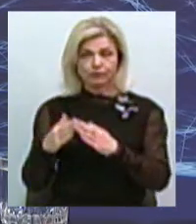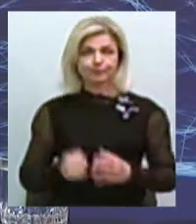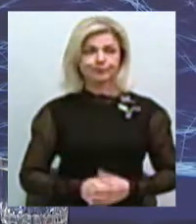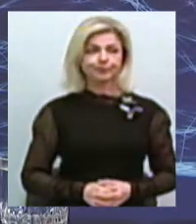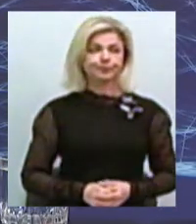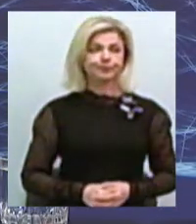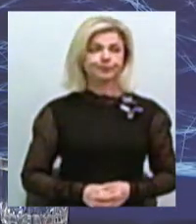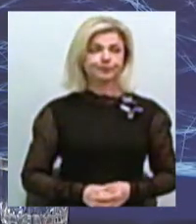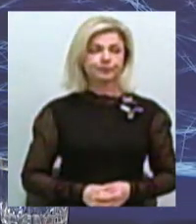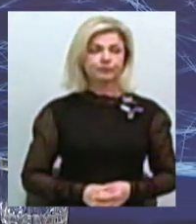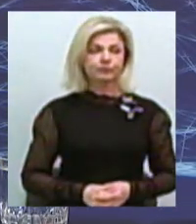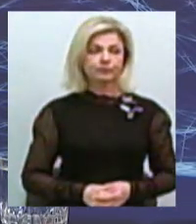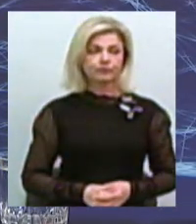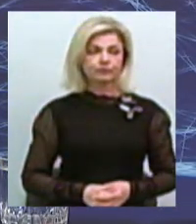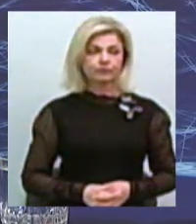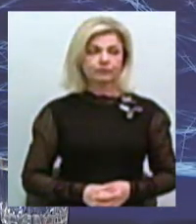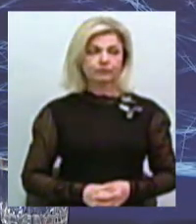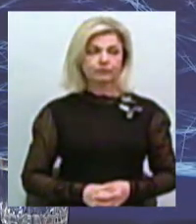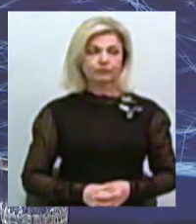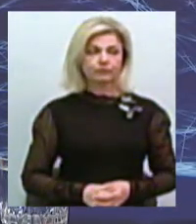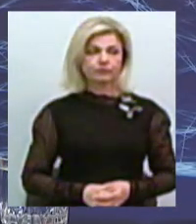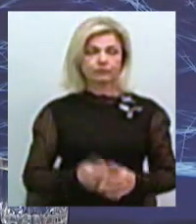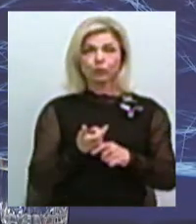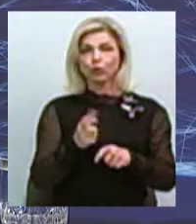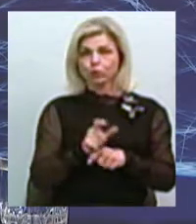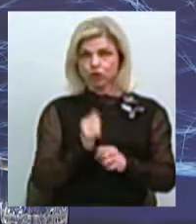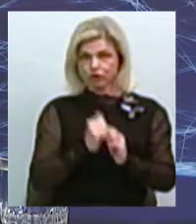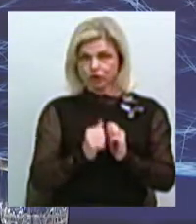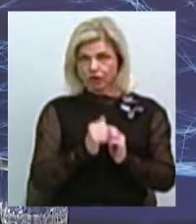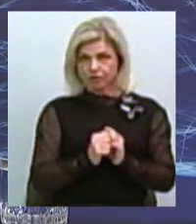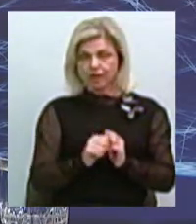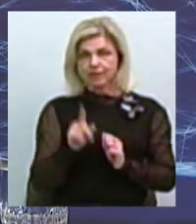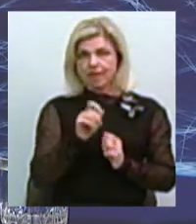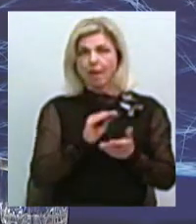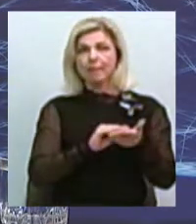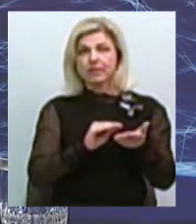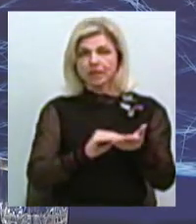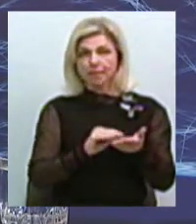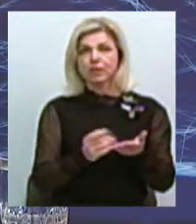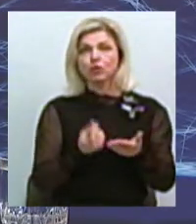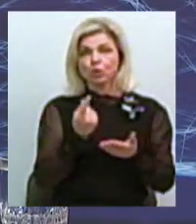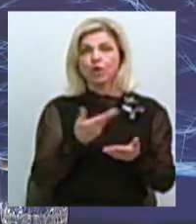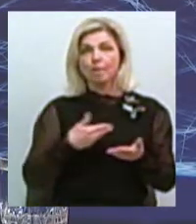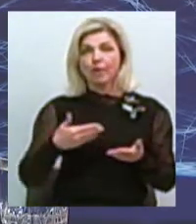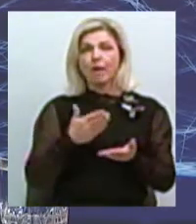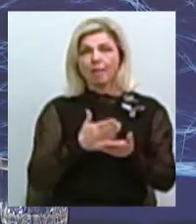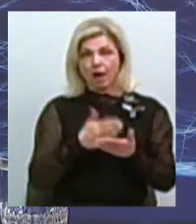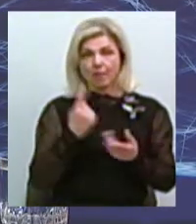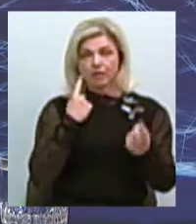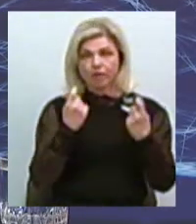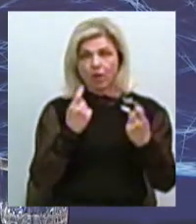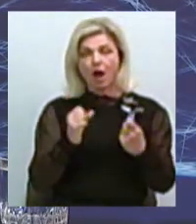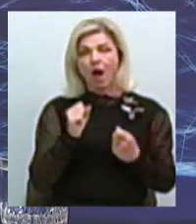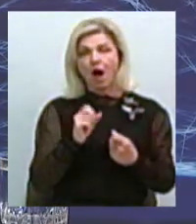І, знову таки, дуже часто буває так, що за писемними джерелами ми маємо інформацію археологічних,